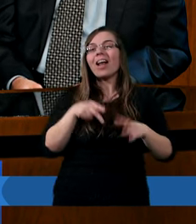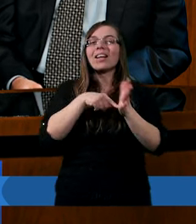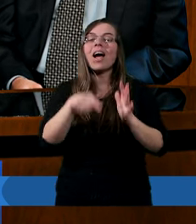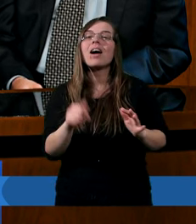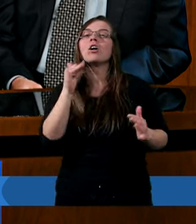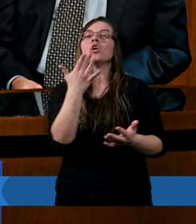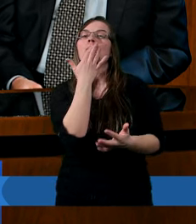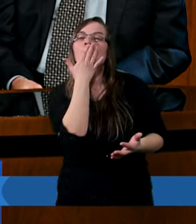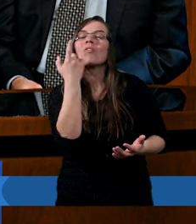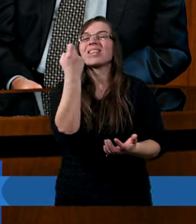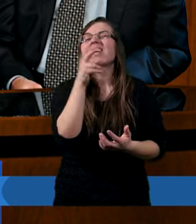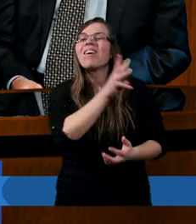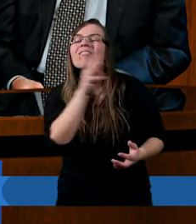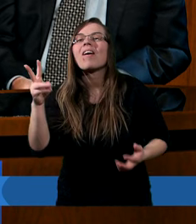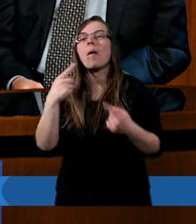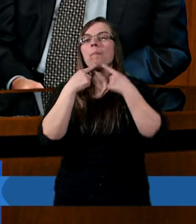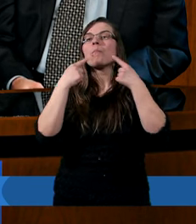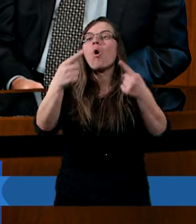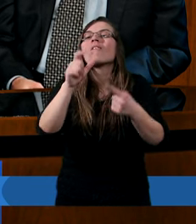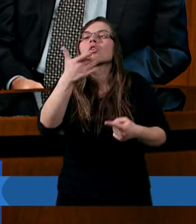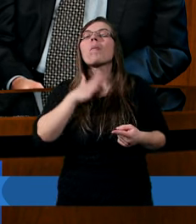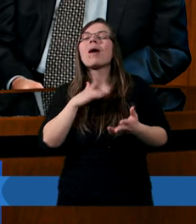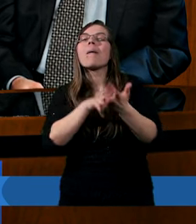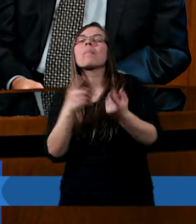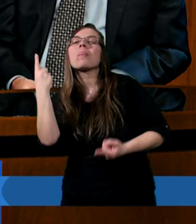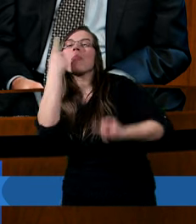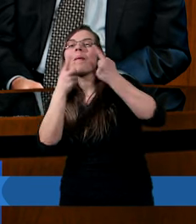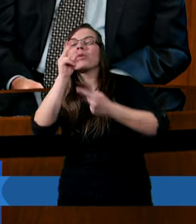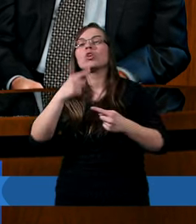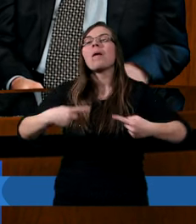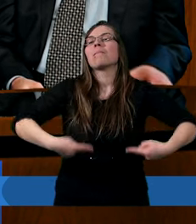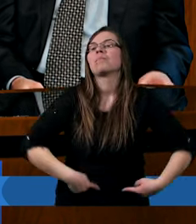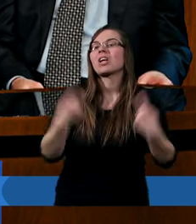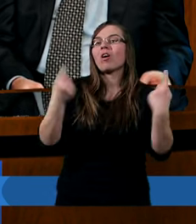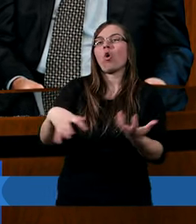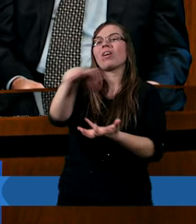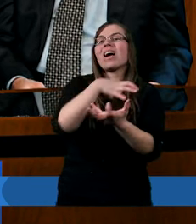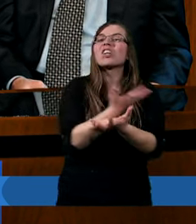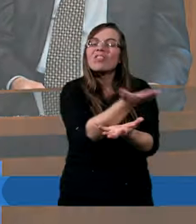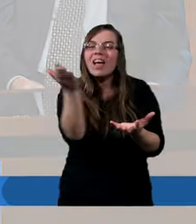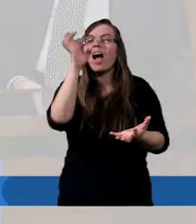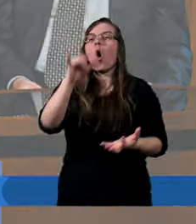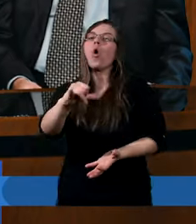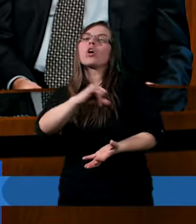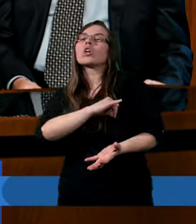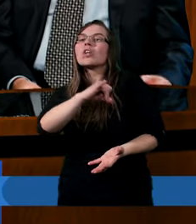i mówi, zaraz wam powiem, co mam na myśli, gdy mówi, że przekona świat o grzechu.